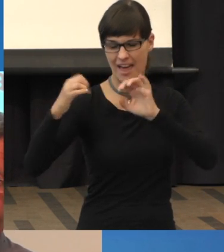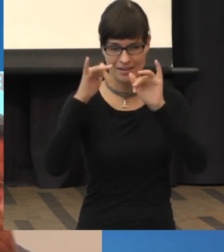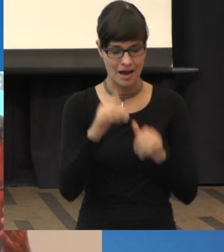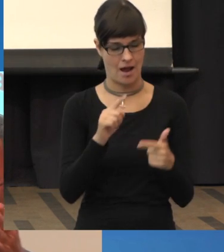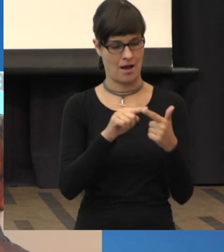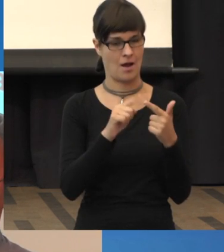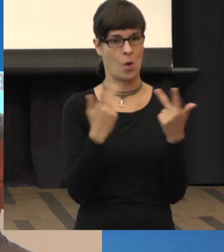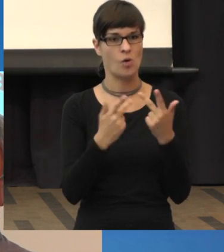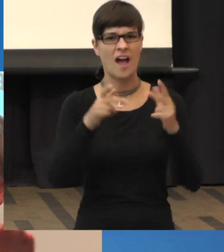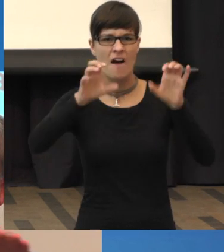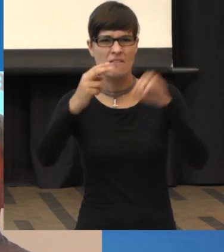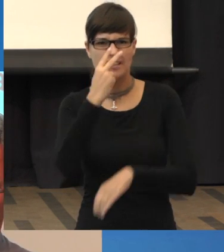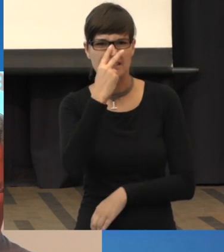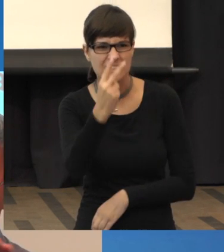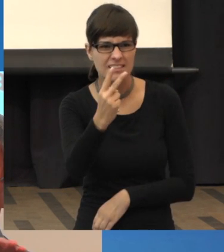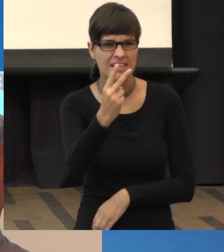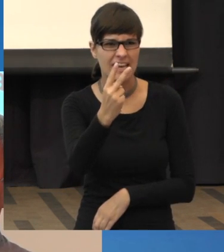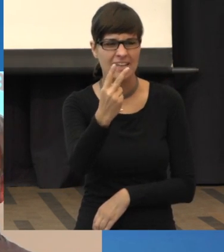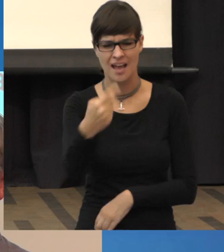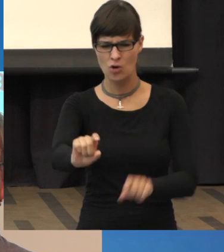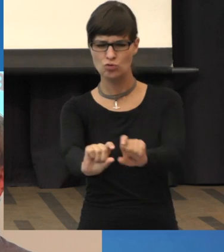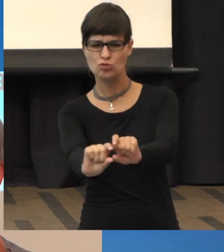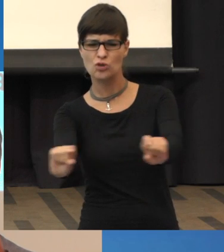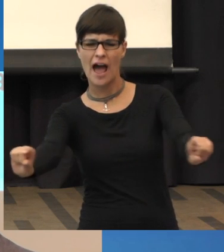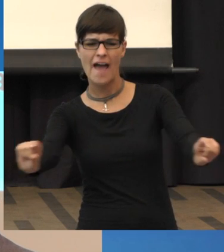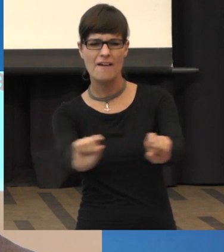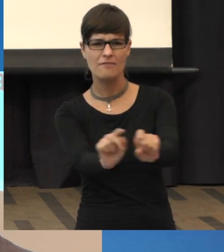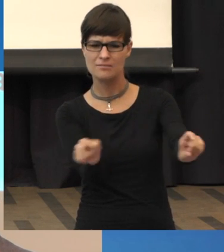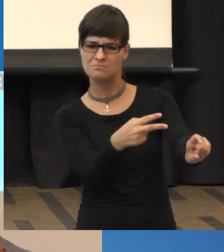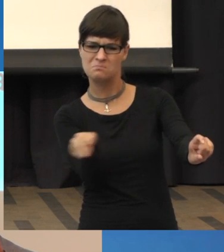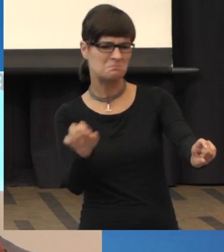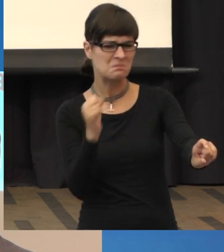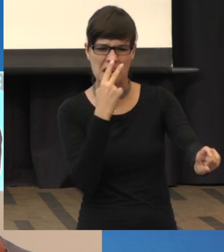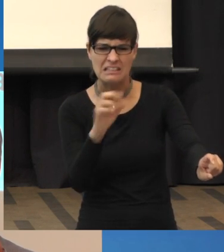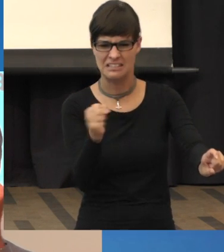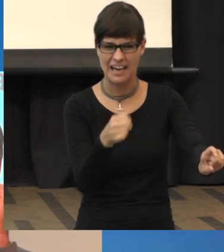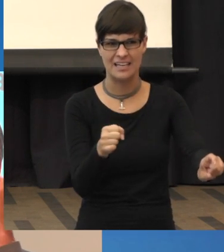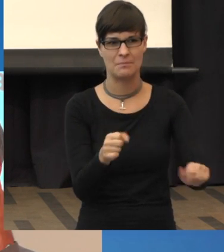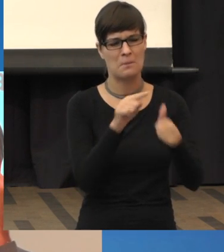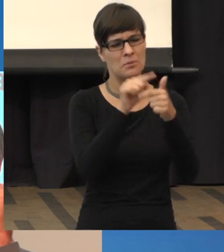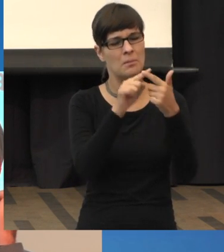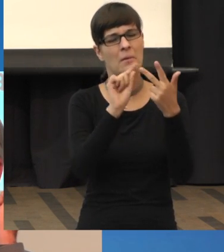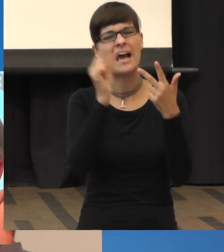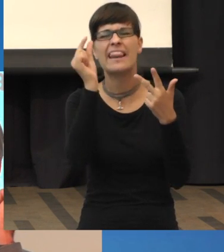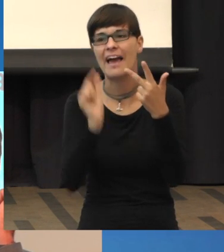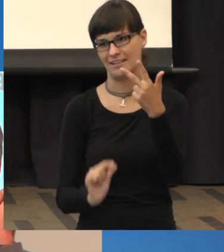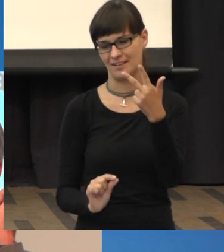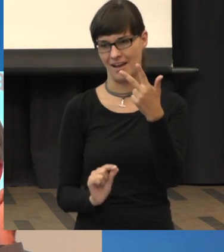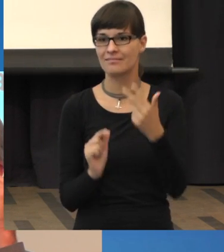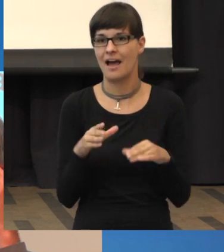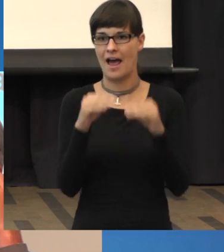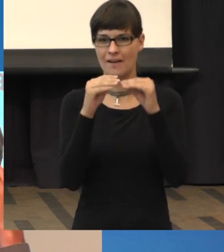oder beim Fernsehen sagen sie, unten den Streifen kann ich nicht mehr lesen. Also bei kleinen kritischen Details, da fängt das dann an.